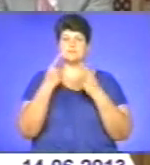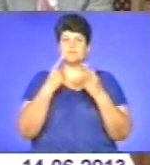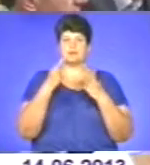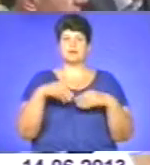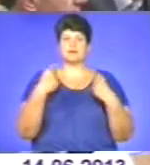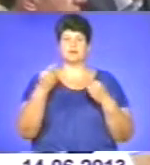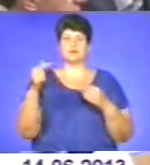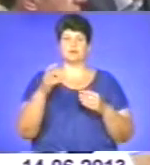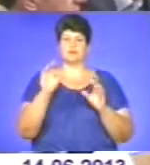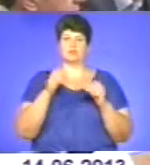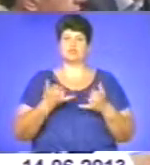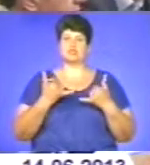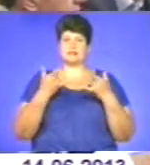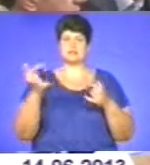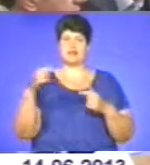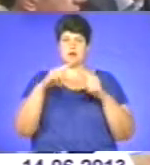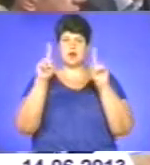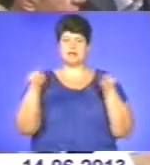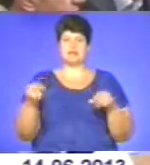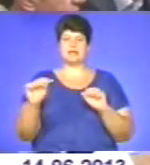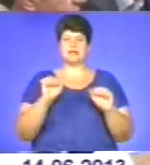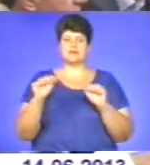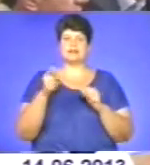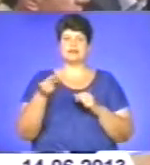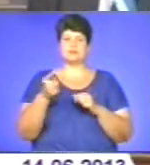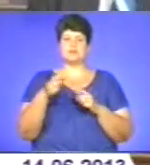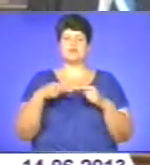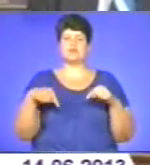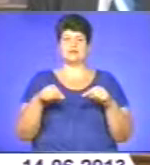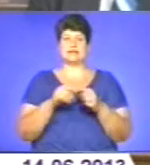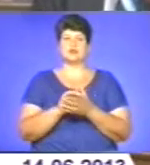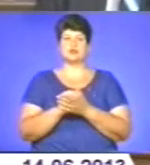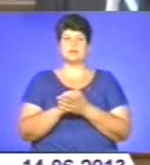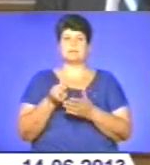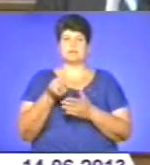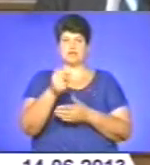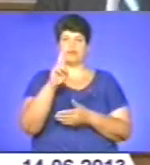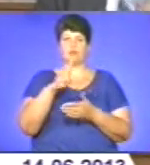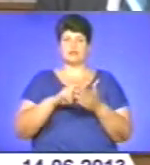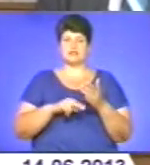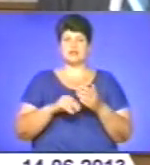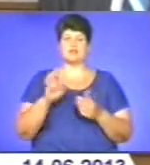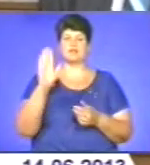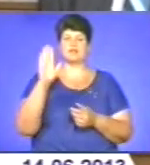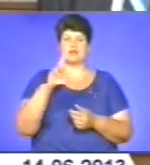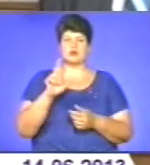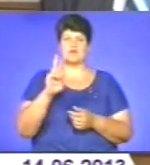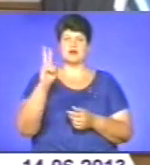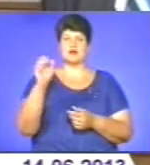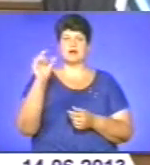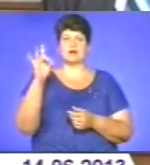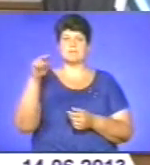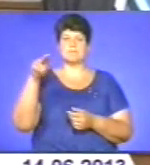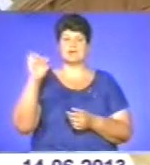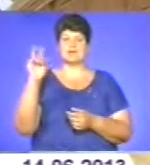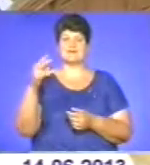почесною гамотою керівника Тернопільського територіального відділення Асоціації платників податків Ярослава Карпика за третє рейтингове